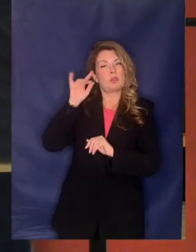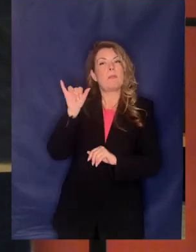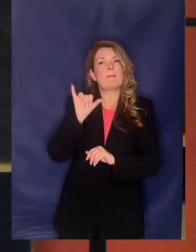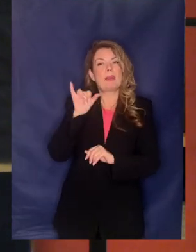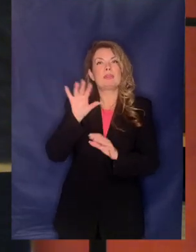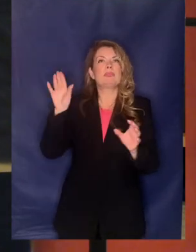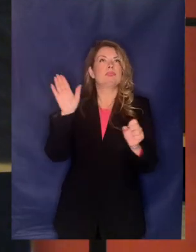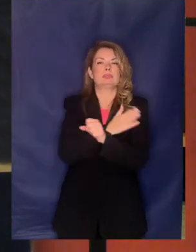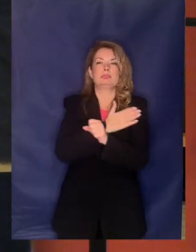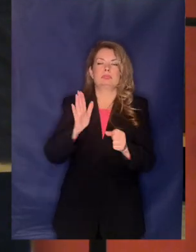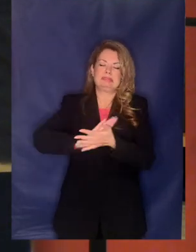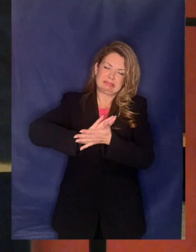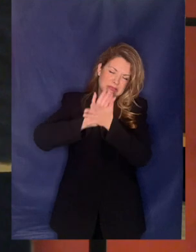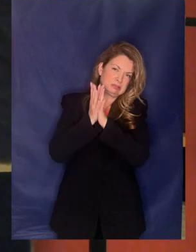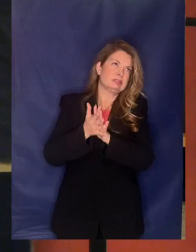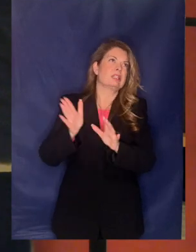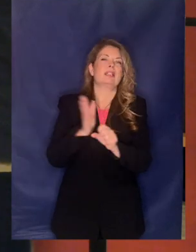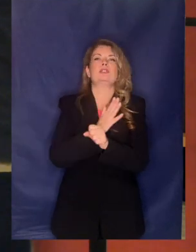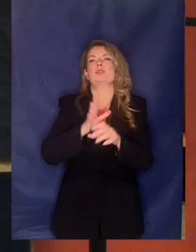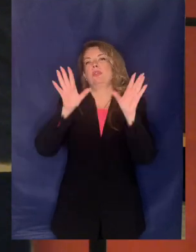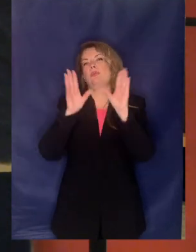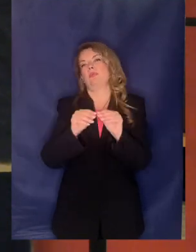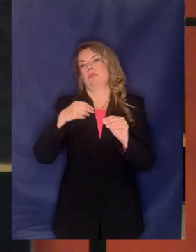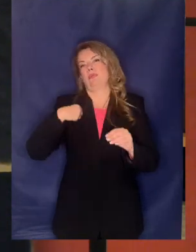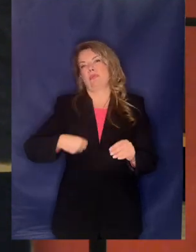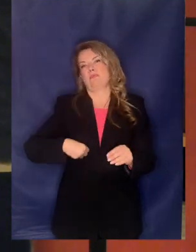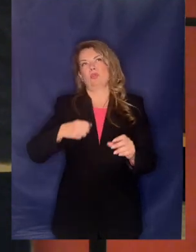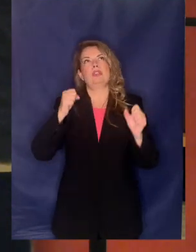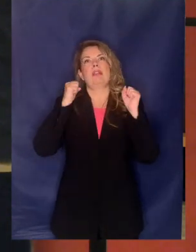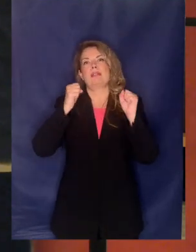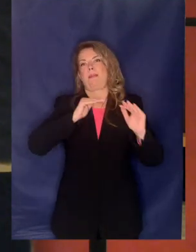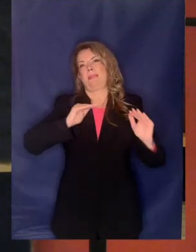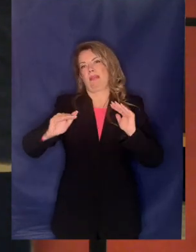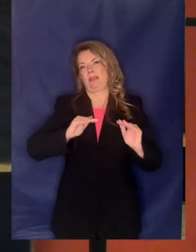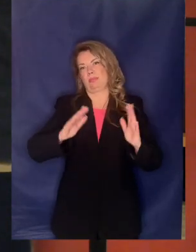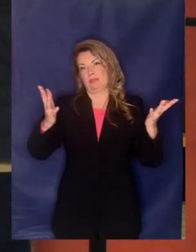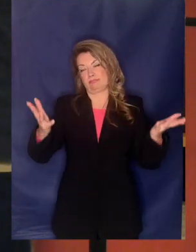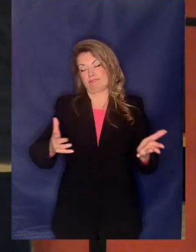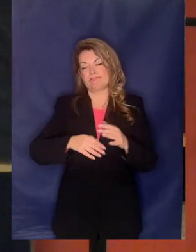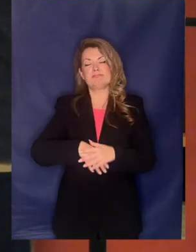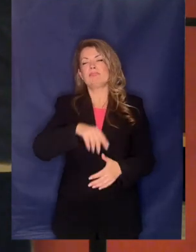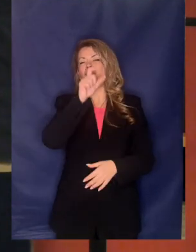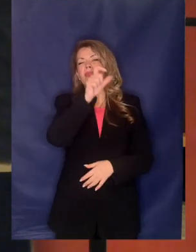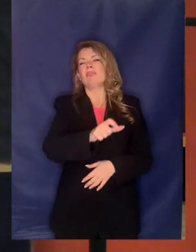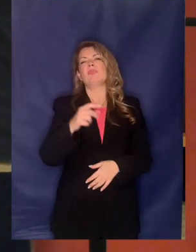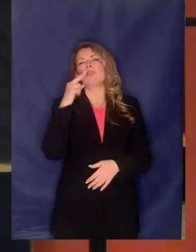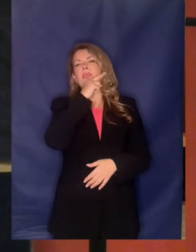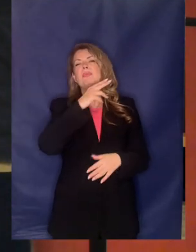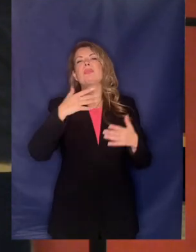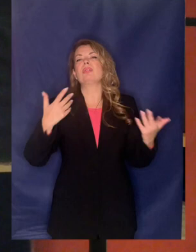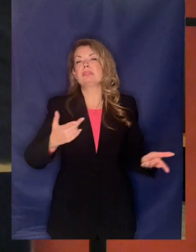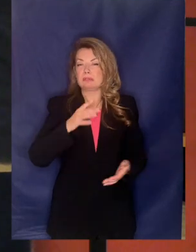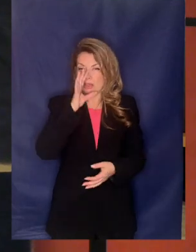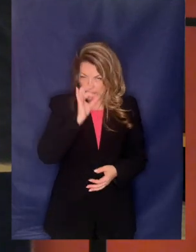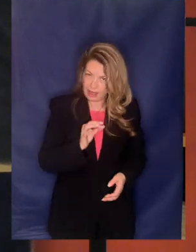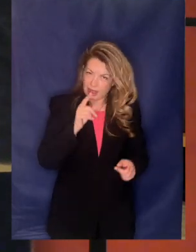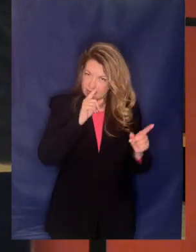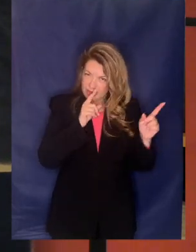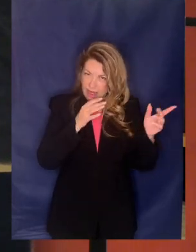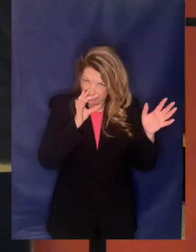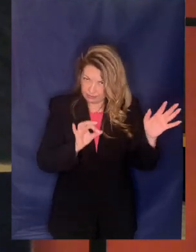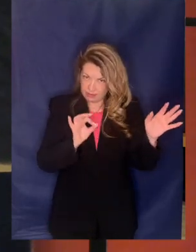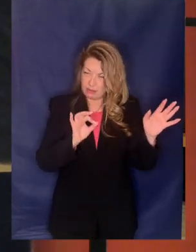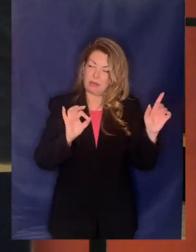το εθνικό σύστημα υγείας στην πατρίδα μας Άρα φίλες και φίλοι, ο κύριος πρωθυπουργός όχι μόνο δεν λέει την αλήθεια αλλά